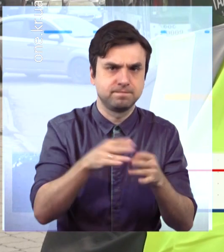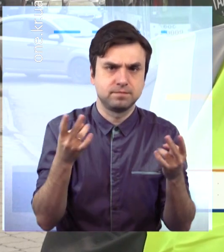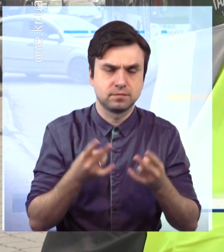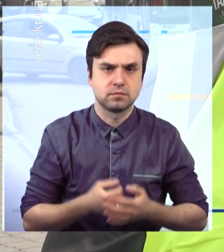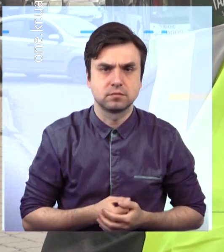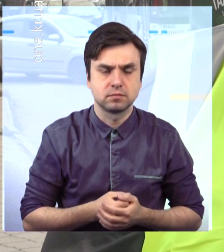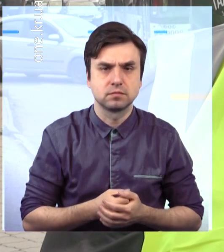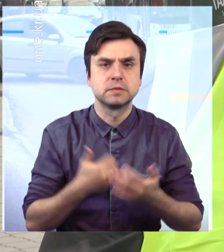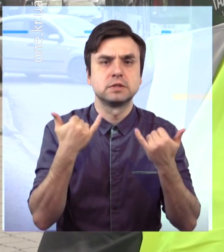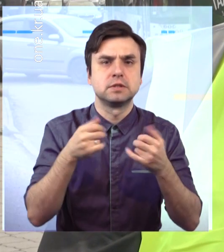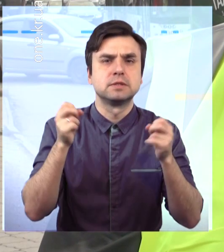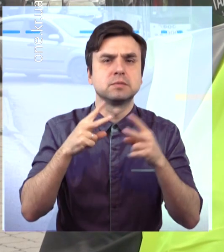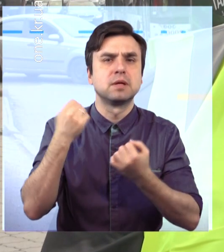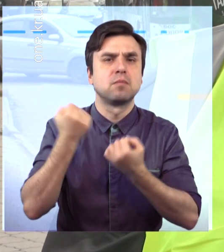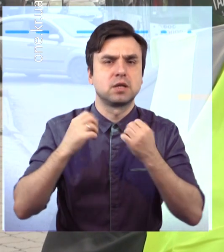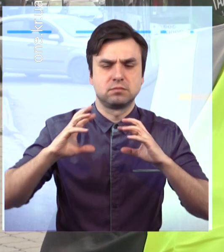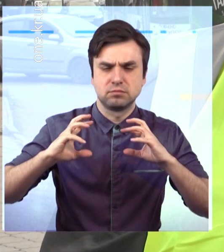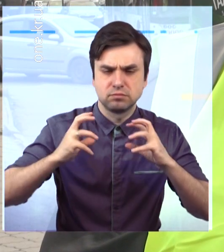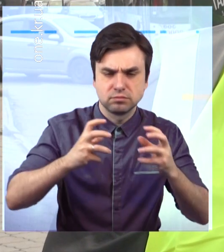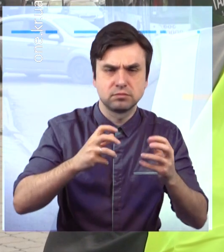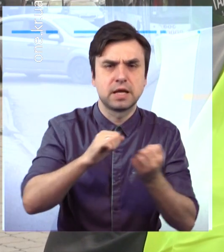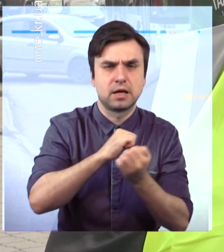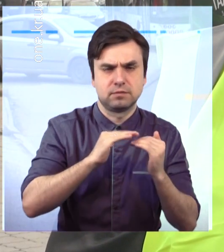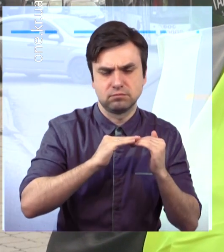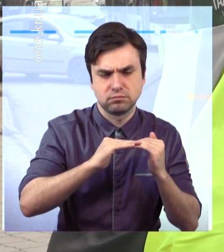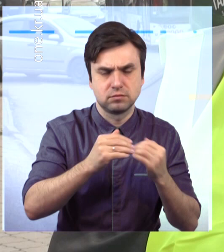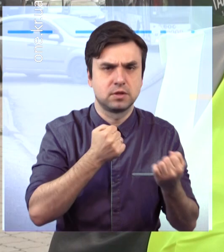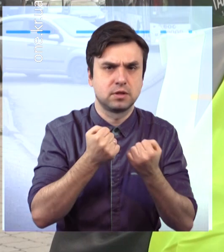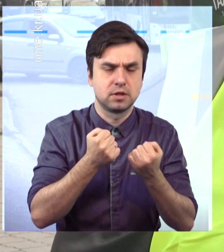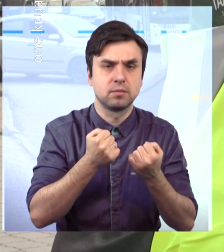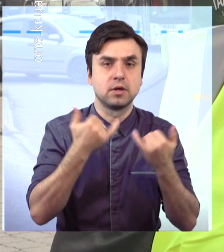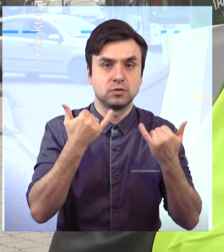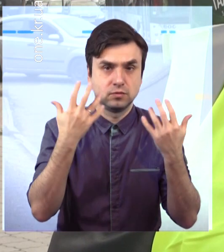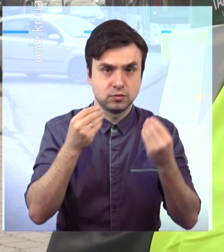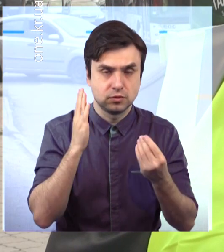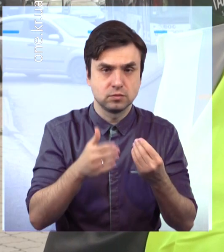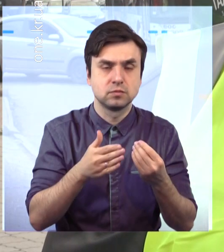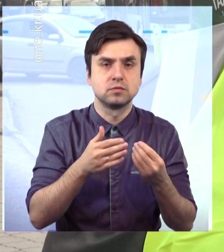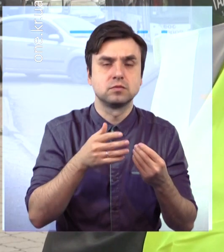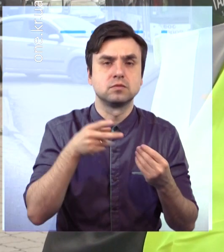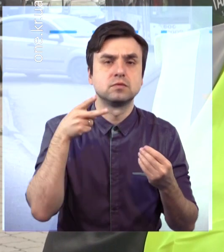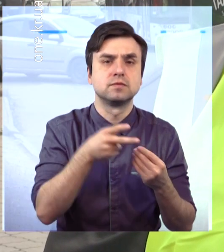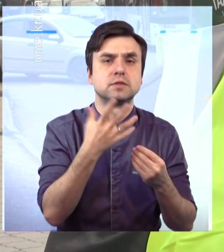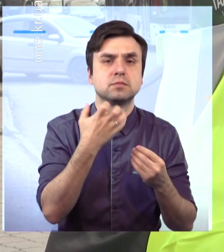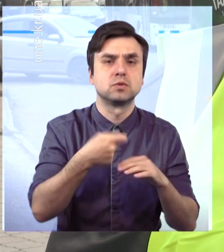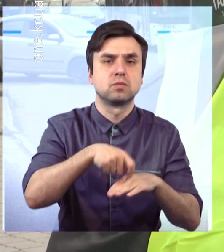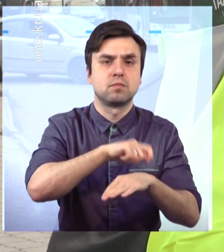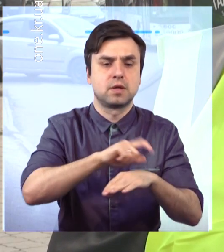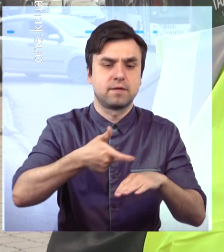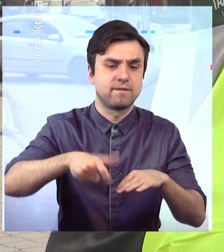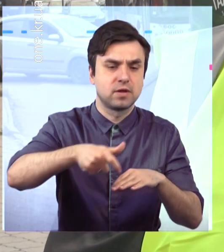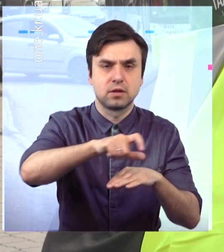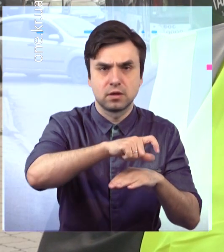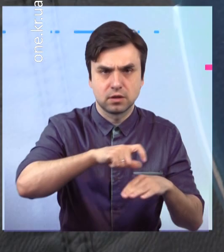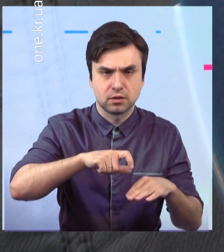Зараз за сьогодні буде виконання 2,5 тисячі квадратних, 450 тонн асфальта. Производиться це плановий